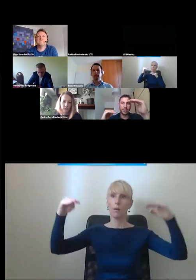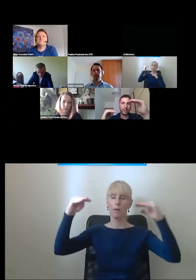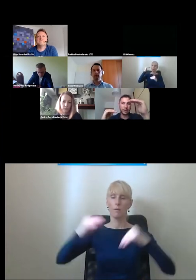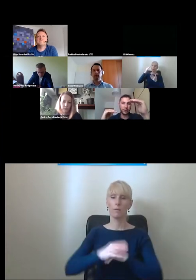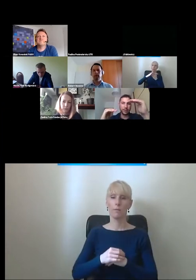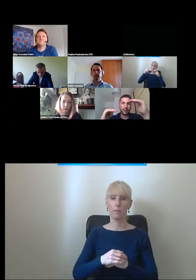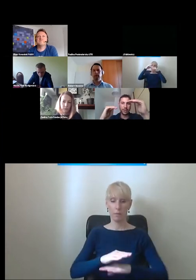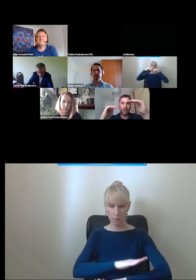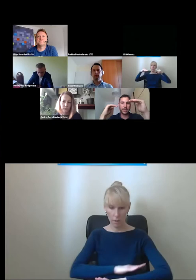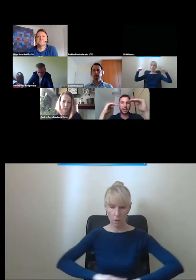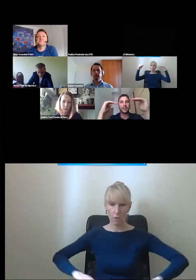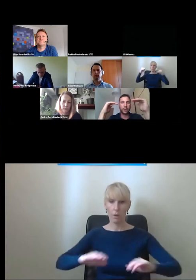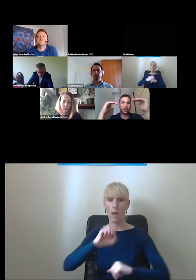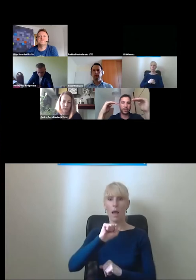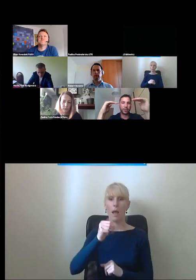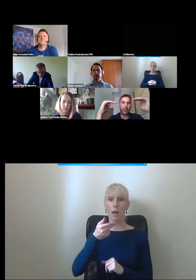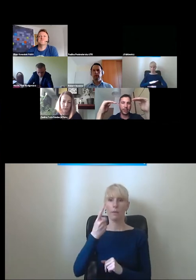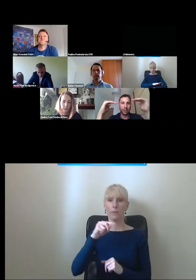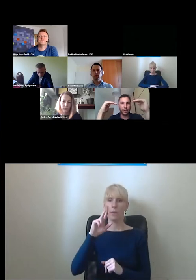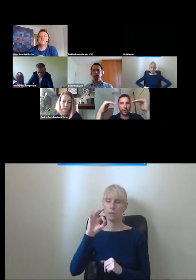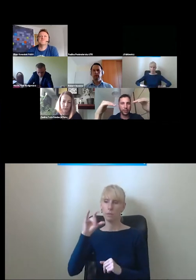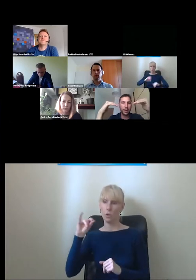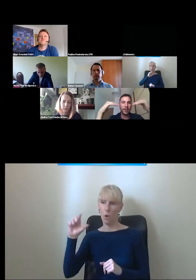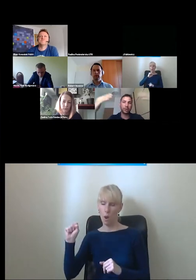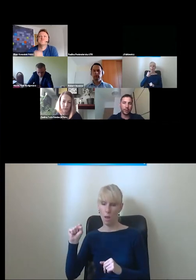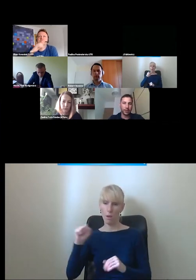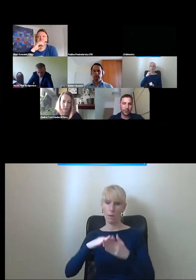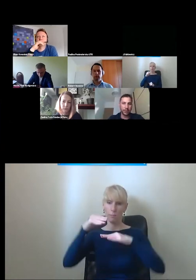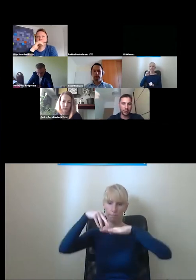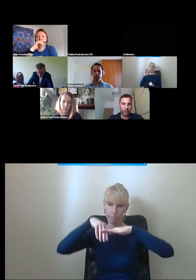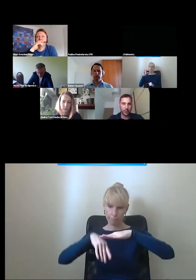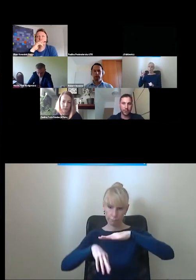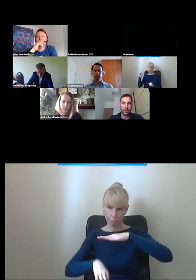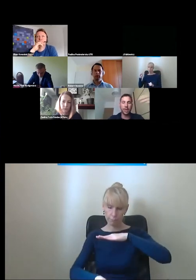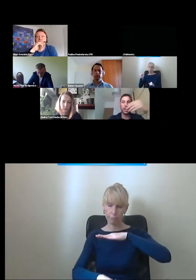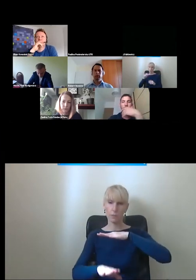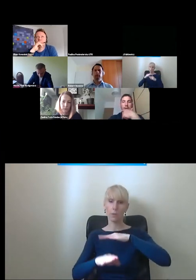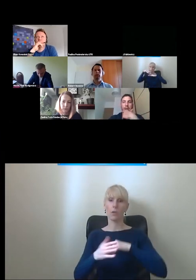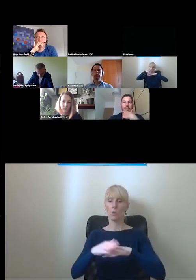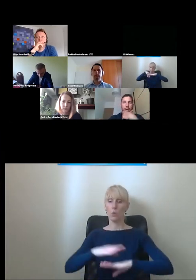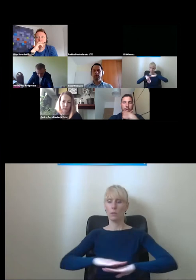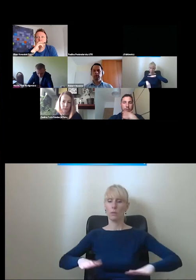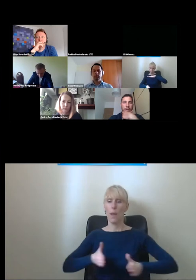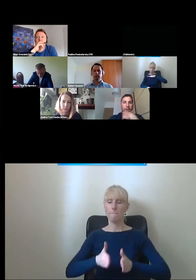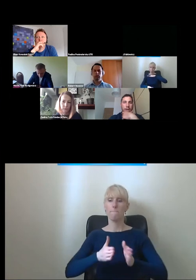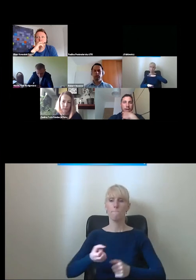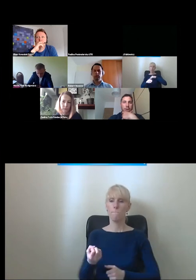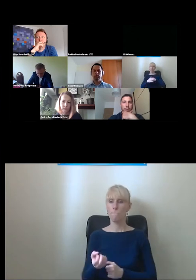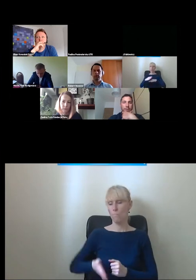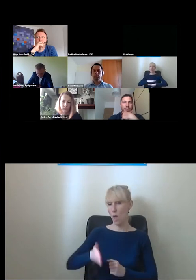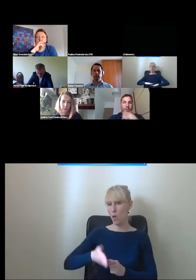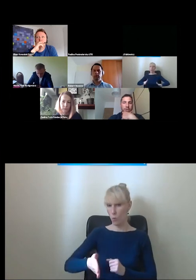kondygnacji podziemnych. Jeden to jest tak zwany poziom anteresoli, na który schodzimy. Z poziomu anteresoli schodzimy na poziom peronów.